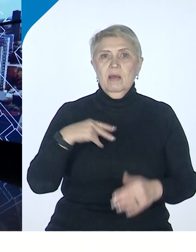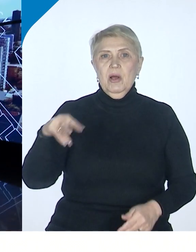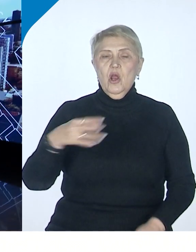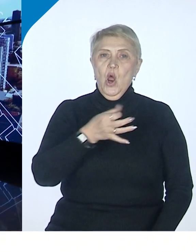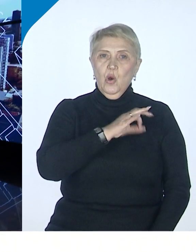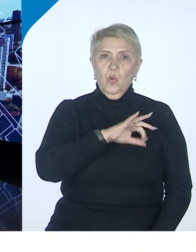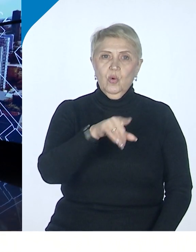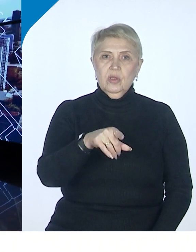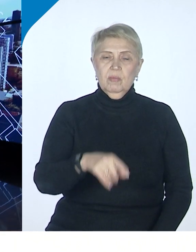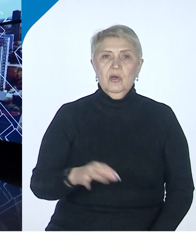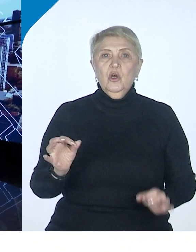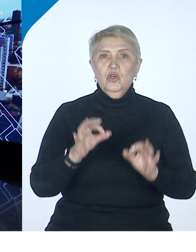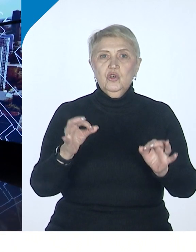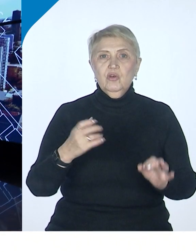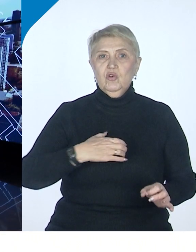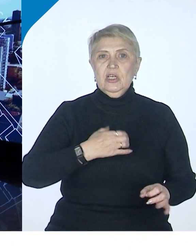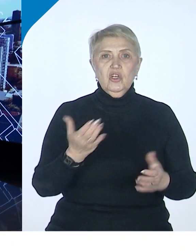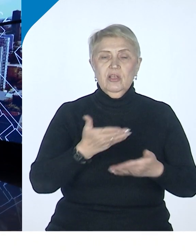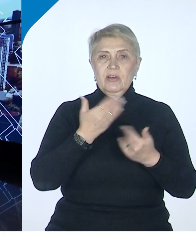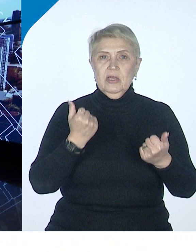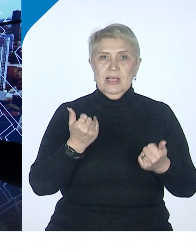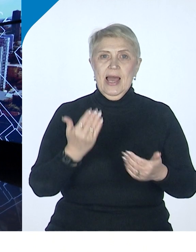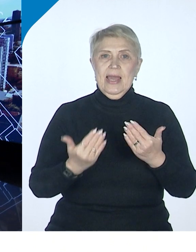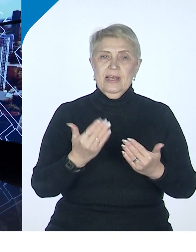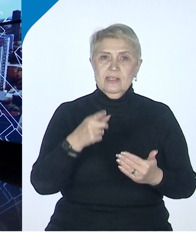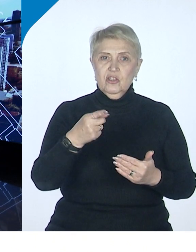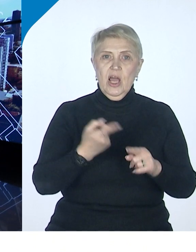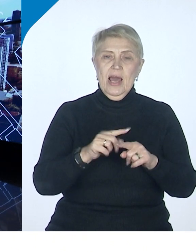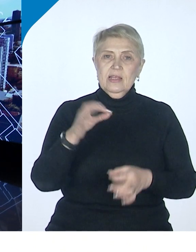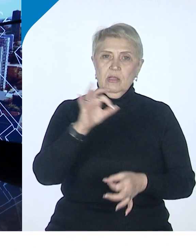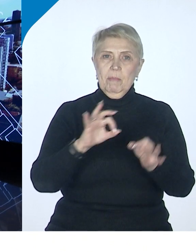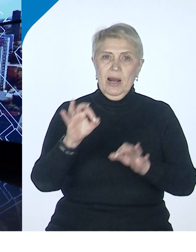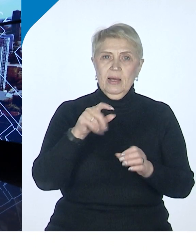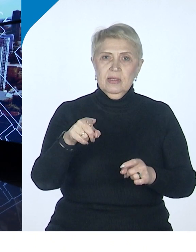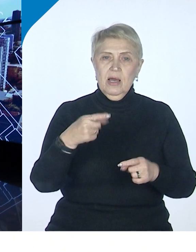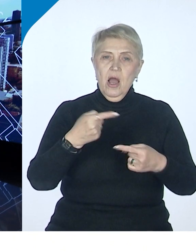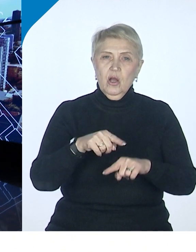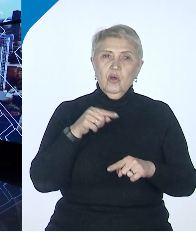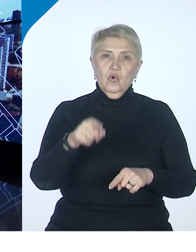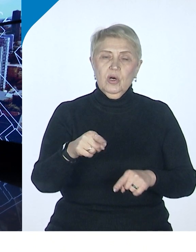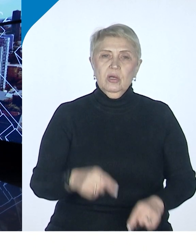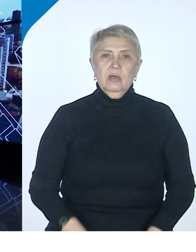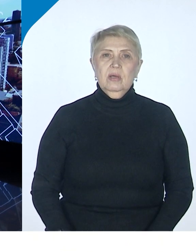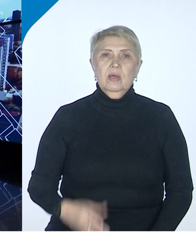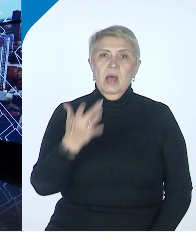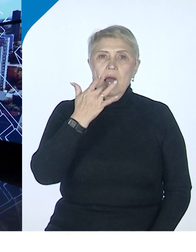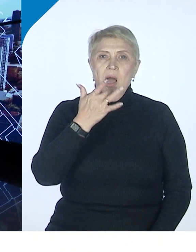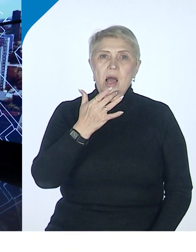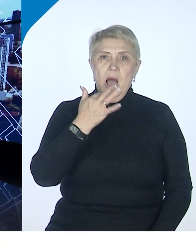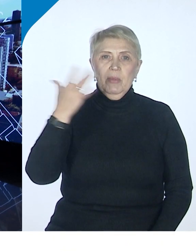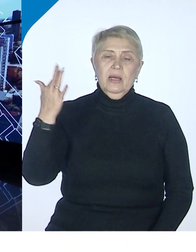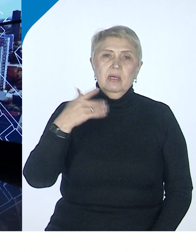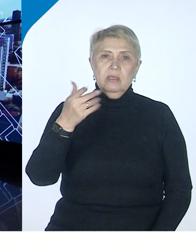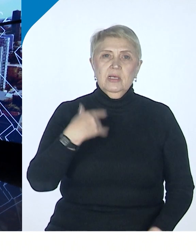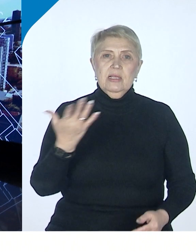допустим. Ничего в этом странного нет. Есть ли же это проект, который... Ну, вот американцы там и